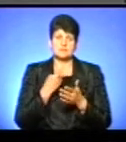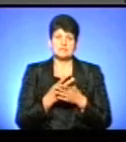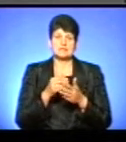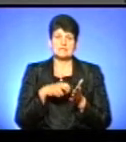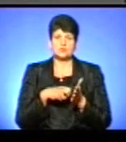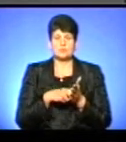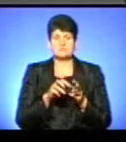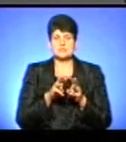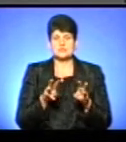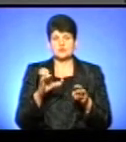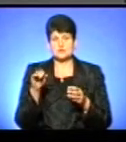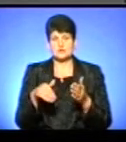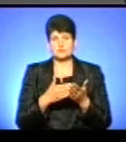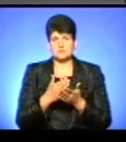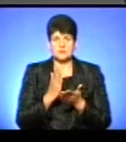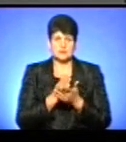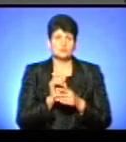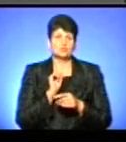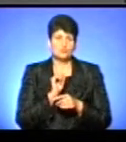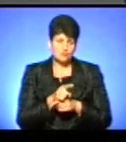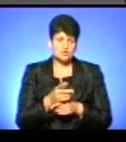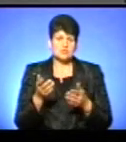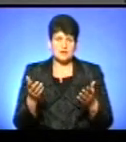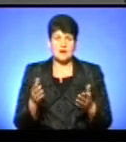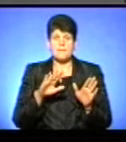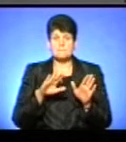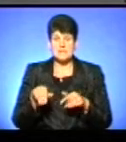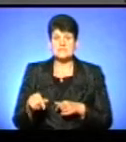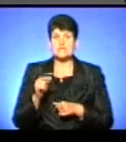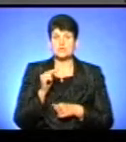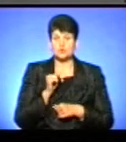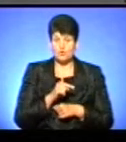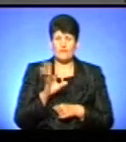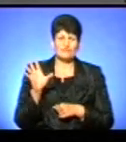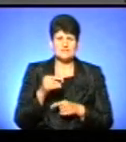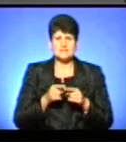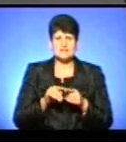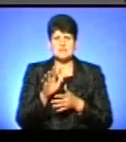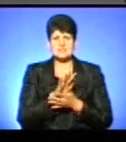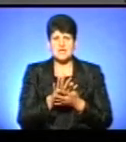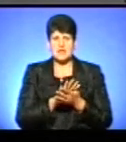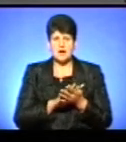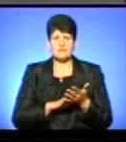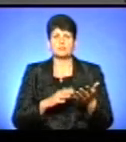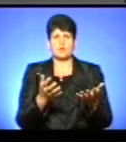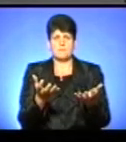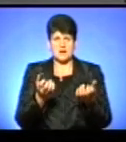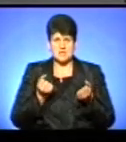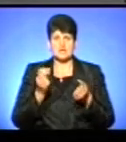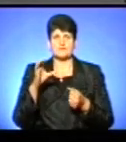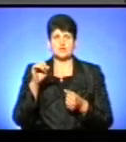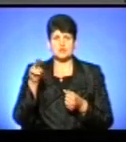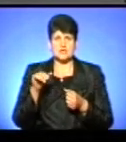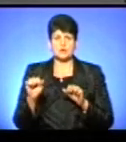соціальної політики, є відповідне доручення. Після того, всі ці заяви будуть прийняті управлінням